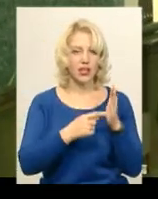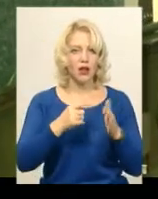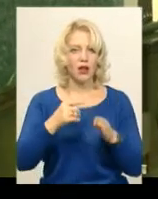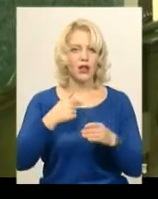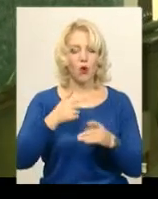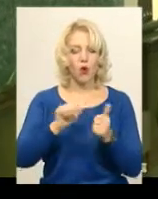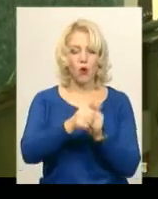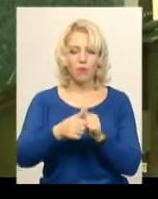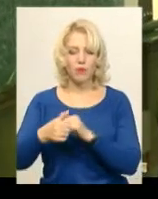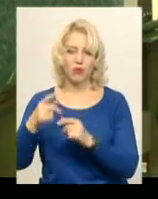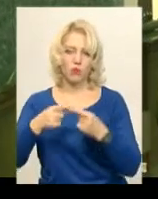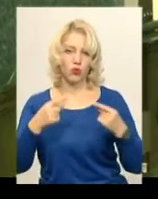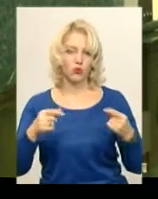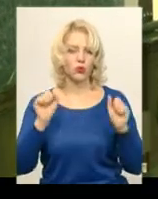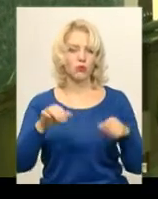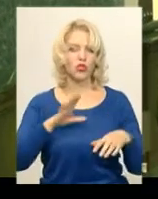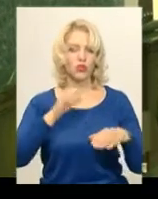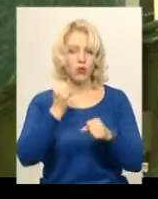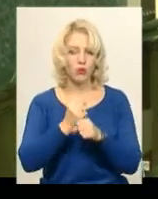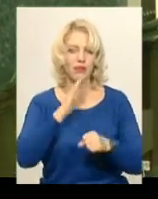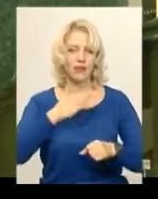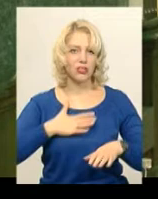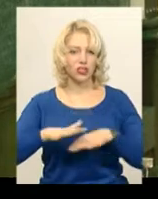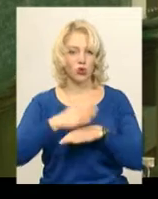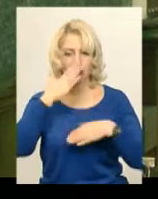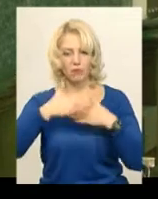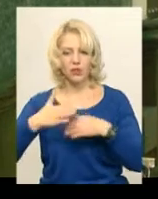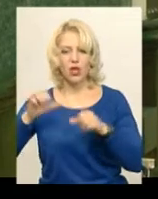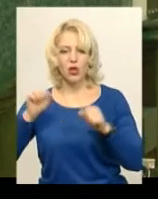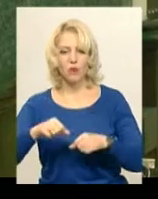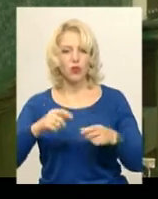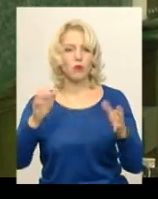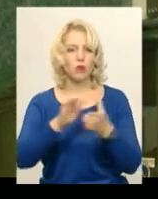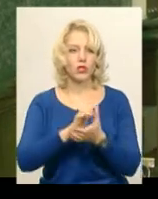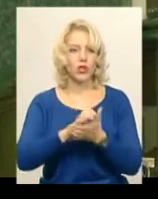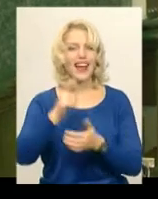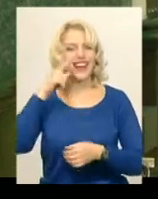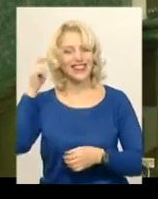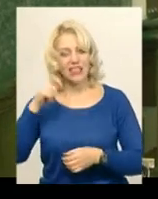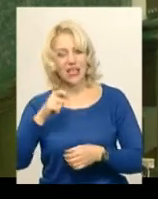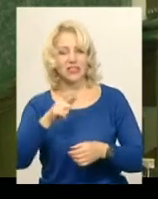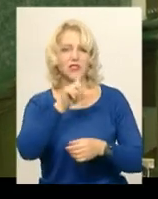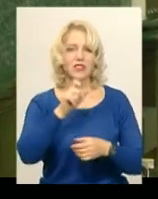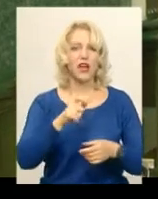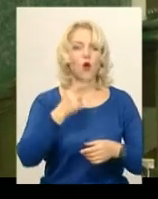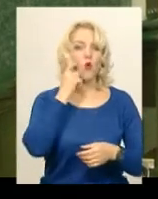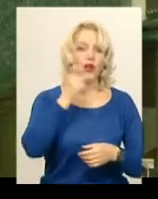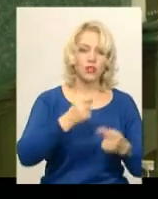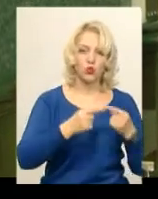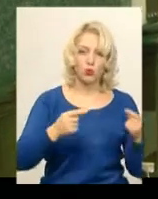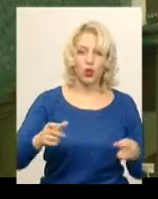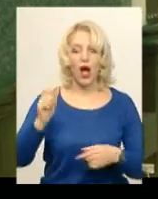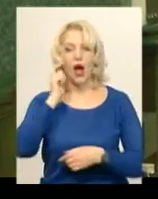зможемо зробити наші народи ближчими. І зможемо познайомити китайських громадян з українською продукцією і українських громадян з китайською